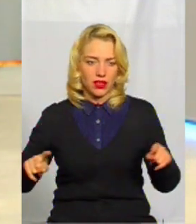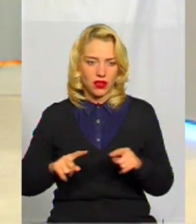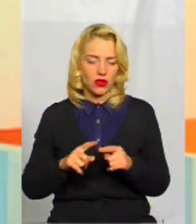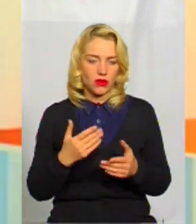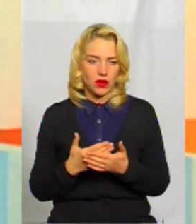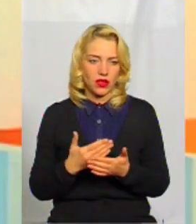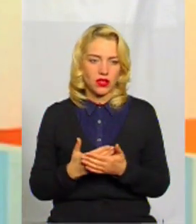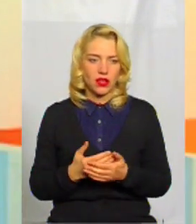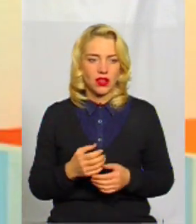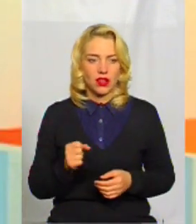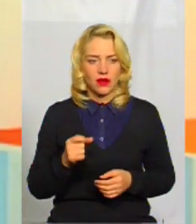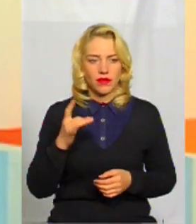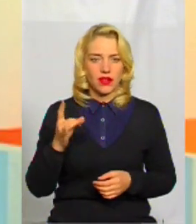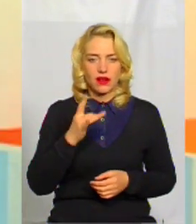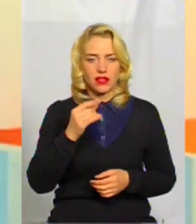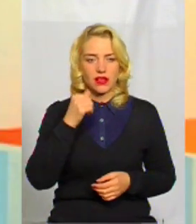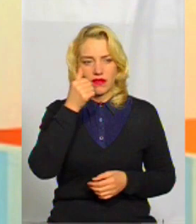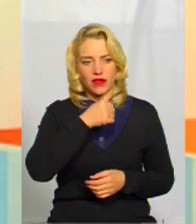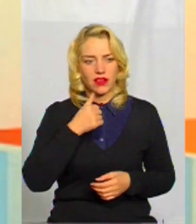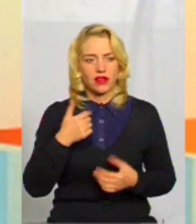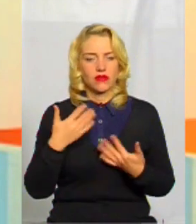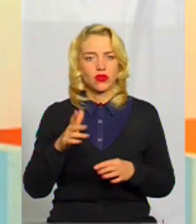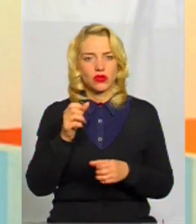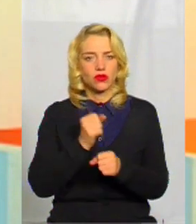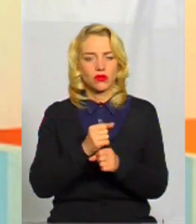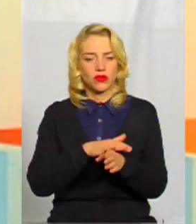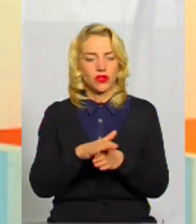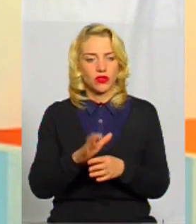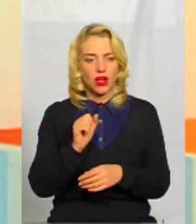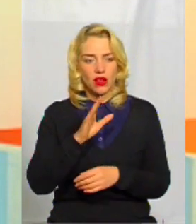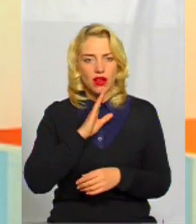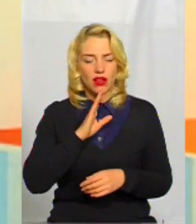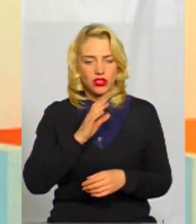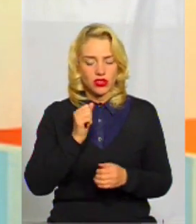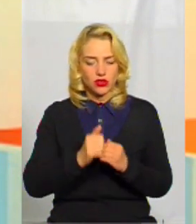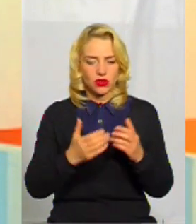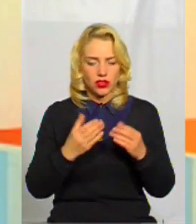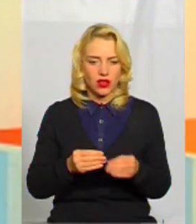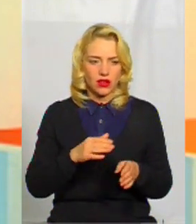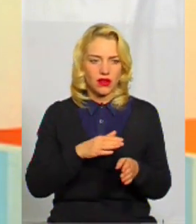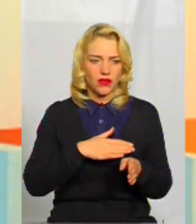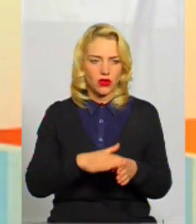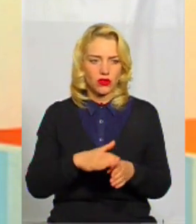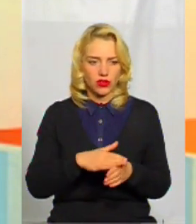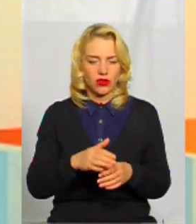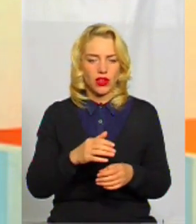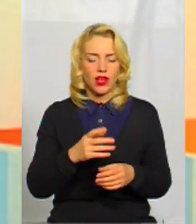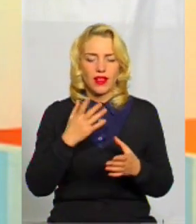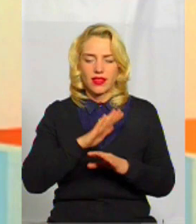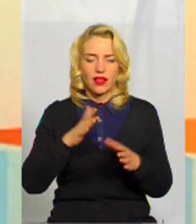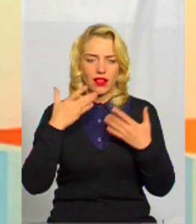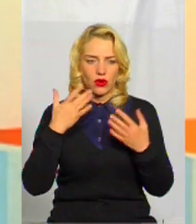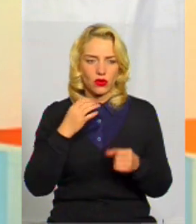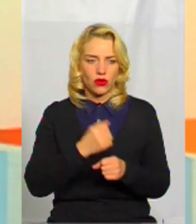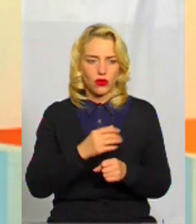прикладі, прибив картинку раз на рік і вже його робота зроблена. А жінка щоденно виконує щоденну рутину і нелегку